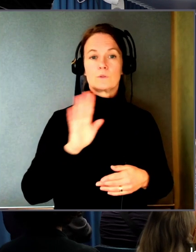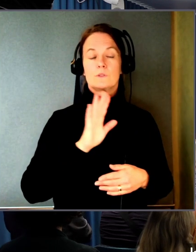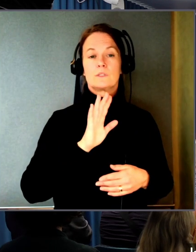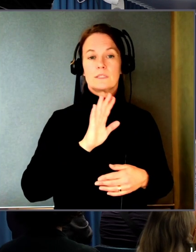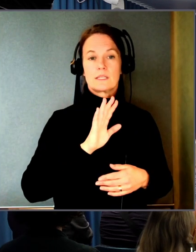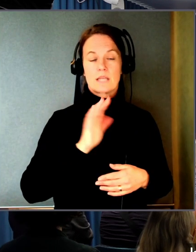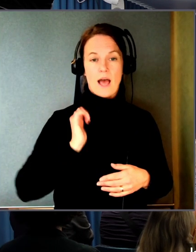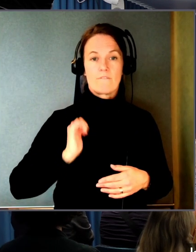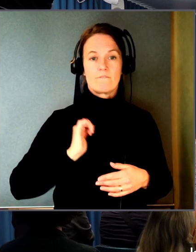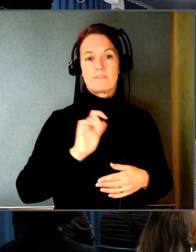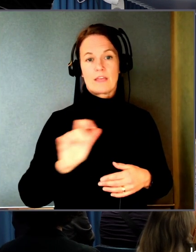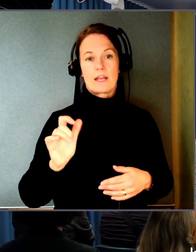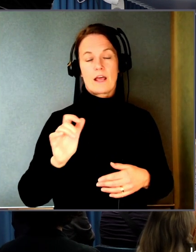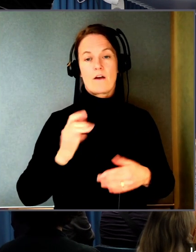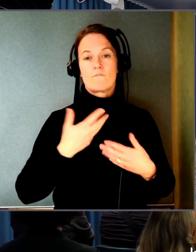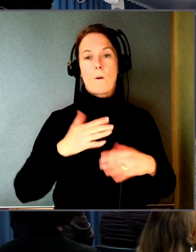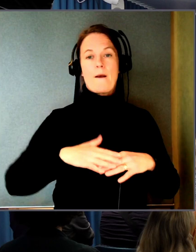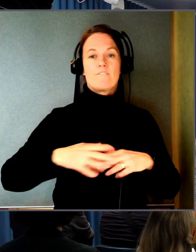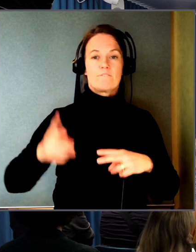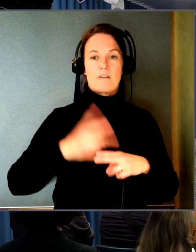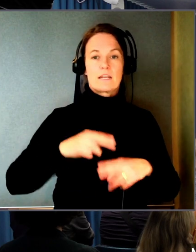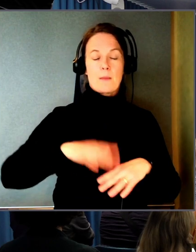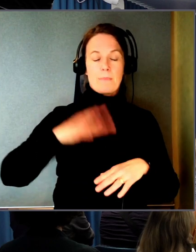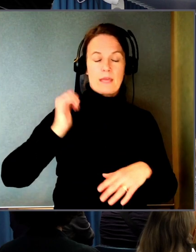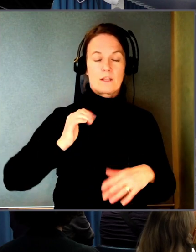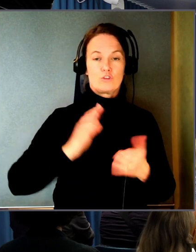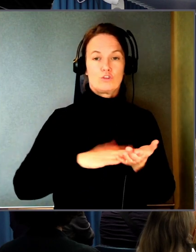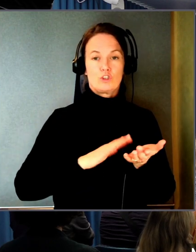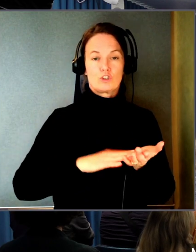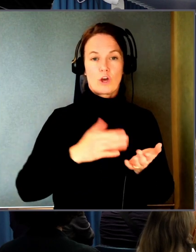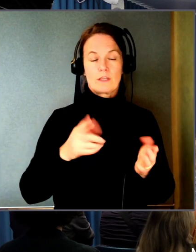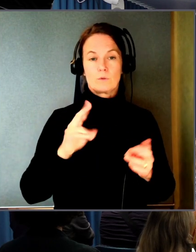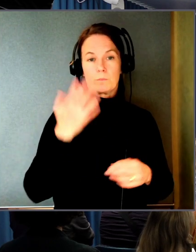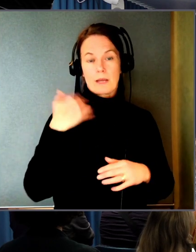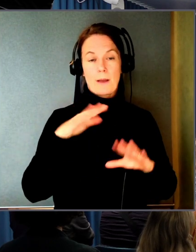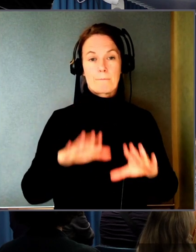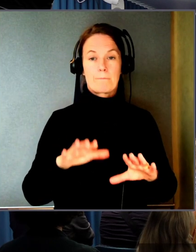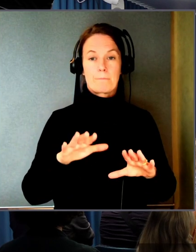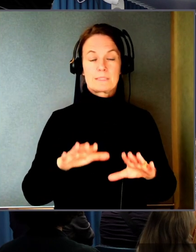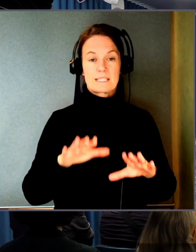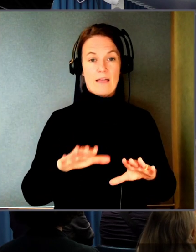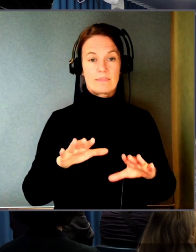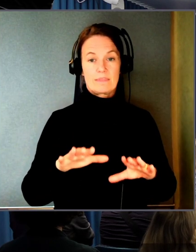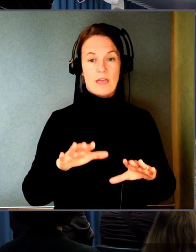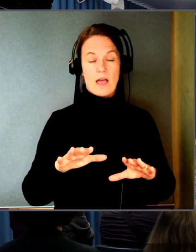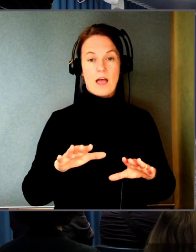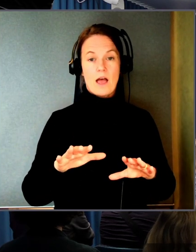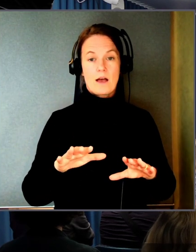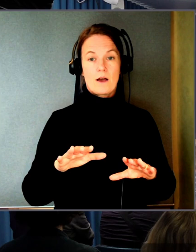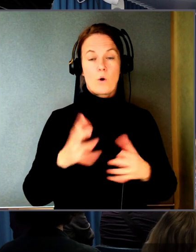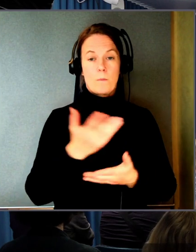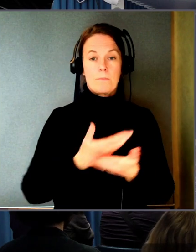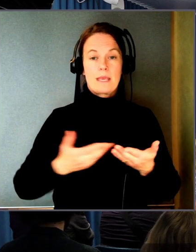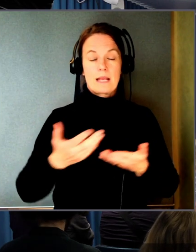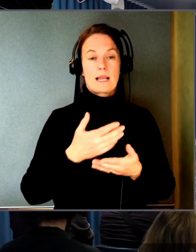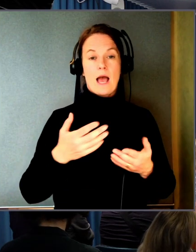Kommer att få ännu mer nytta av det. Framöver. Nu går det väl att stanna kvar. Och mingla ett litet tag här. Ni som är på plats. Men ni som är på